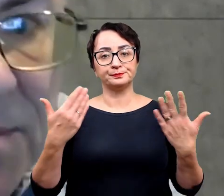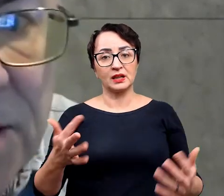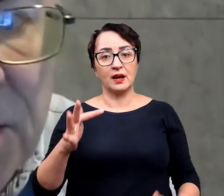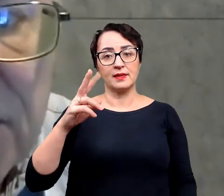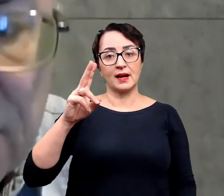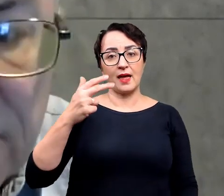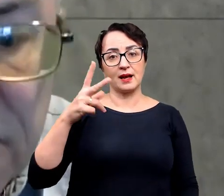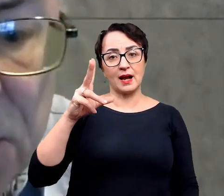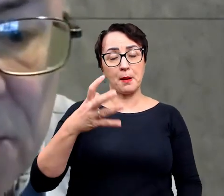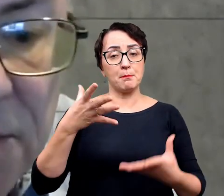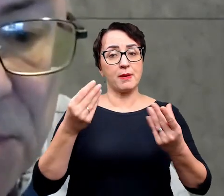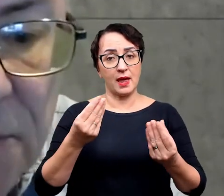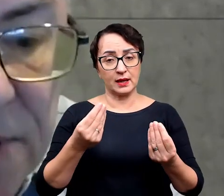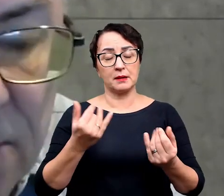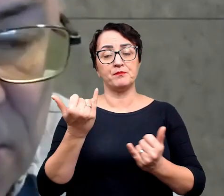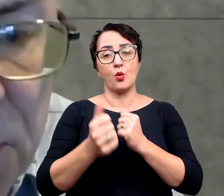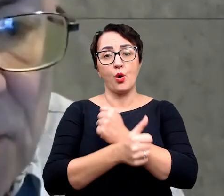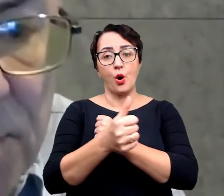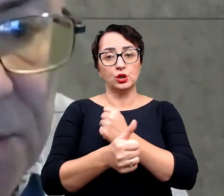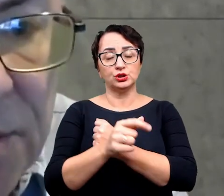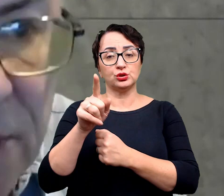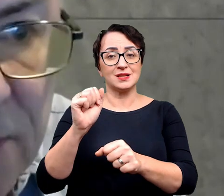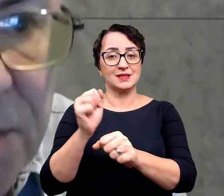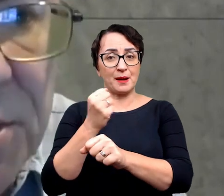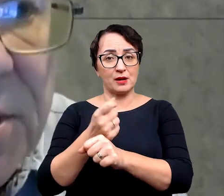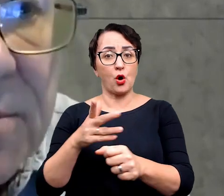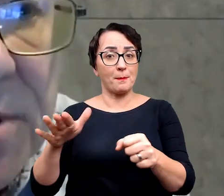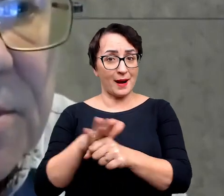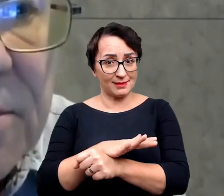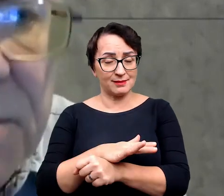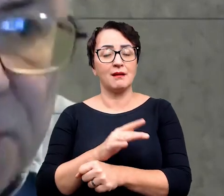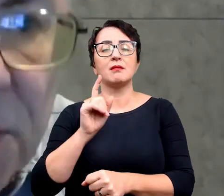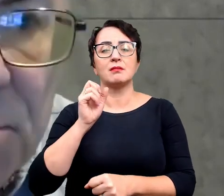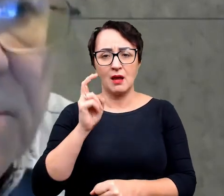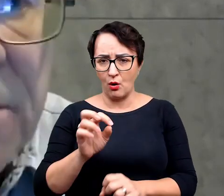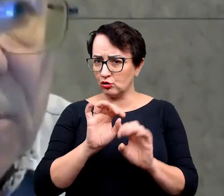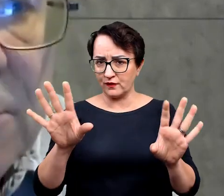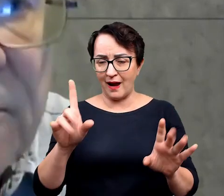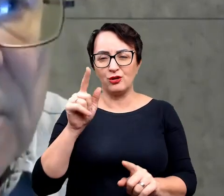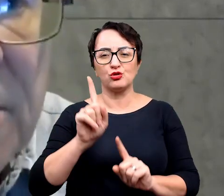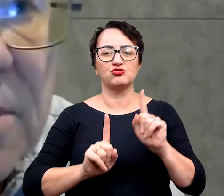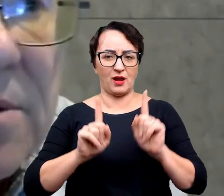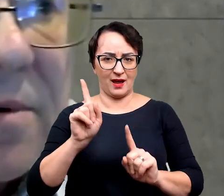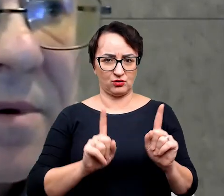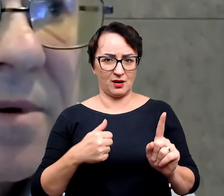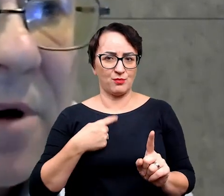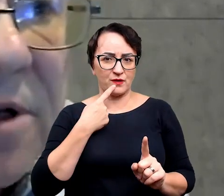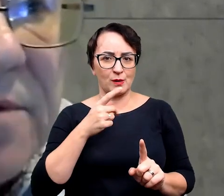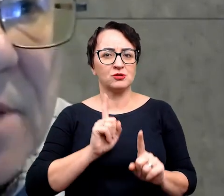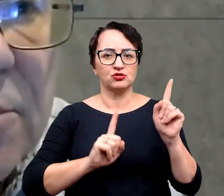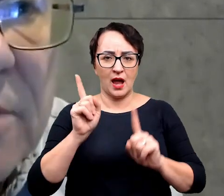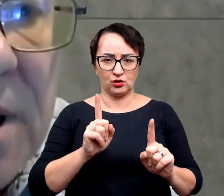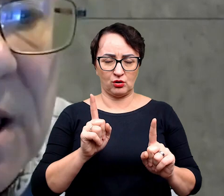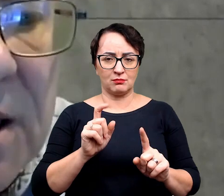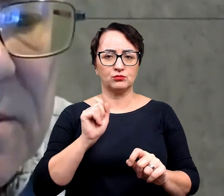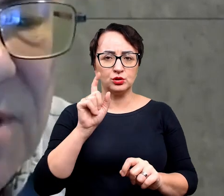Tkanki miękkie, no tak, jeżeli chodzi o te skamieniałości kompletne, to jak najbardziej, natomiast one, to są rzadkie przypadki, jak już mówiłem i one